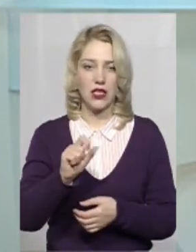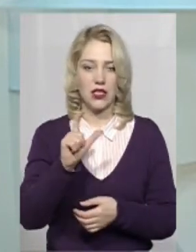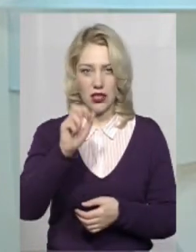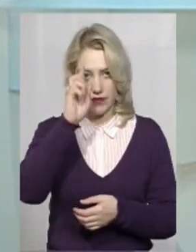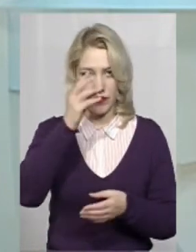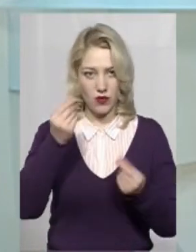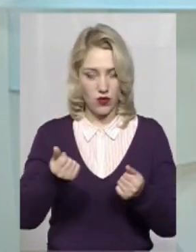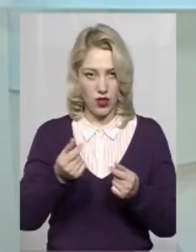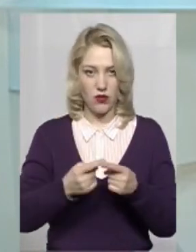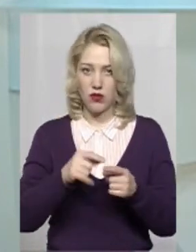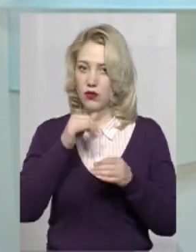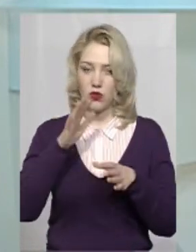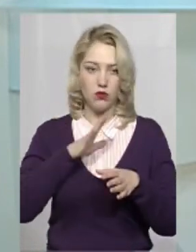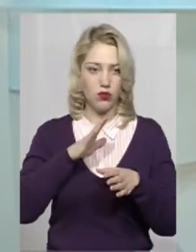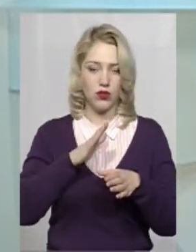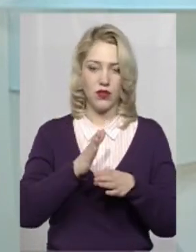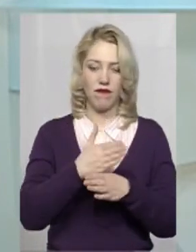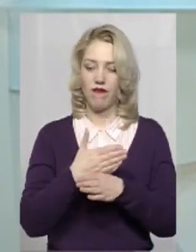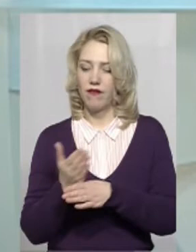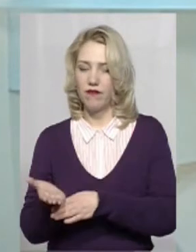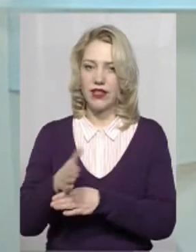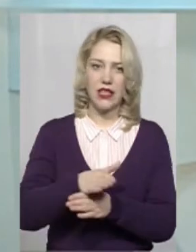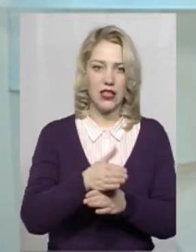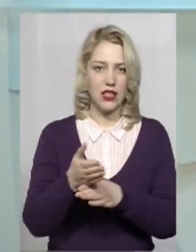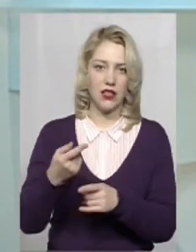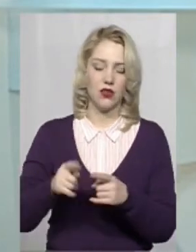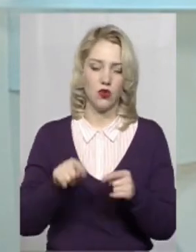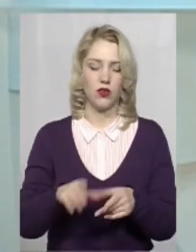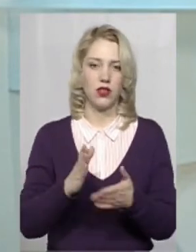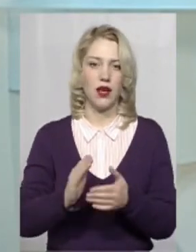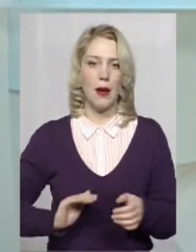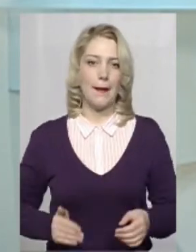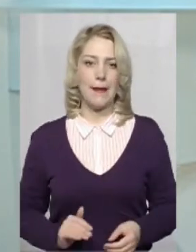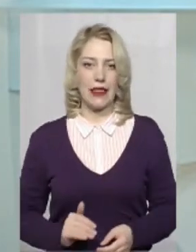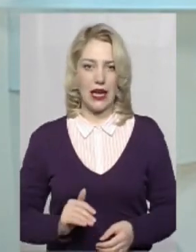тут не можна ніяких відхилень допускати. Тому тут є підрядник,